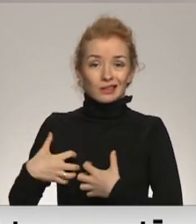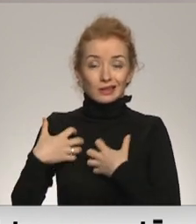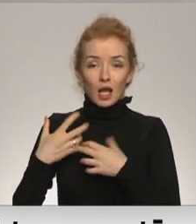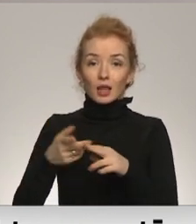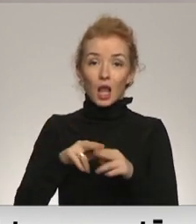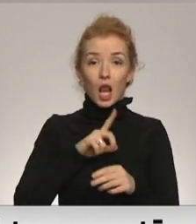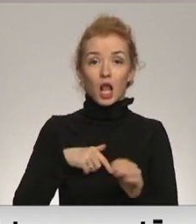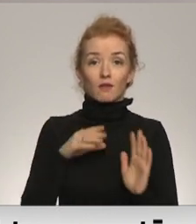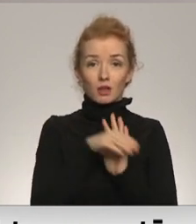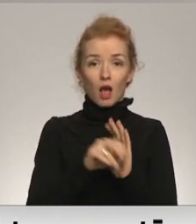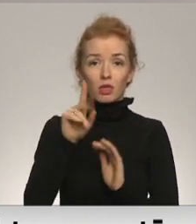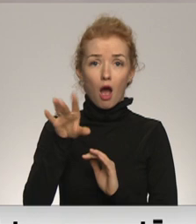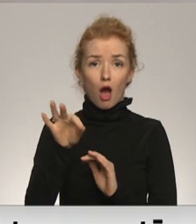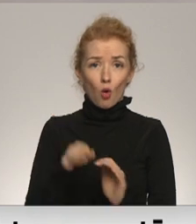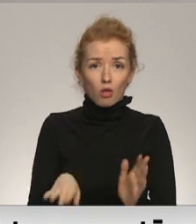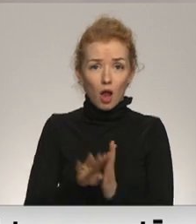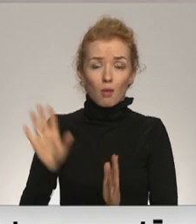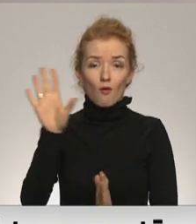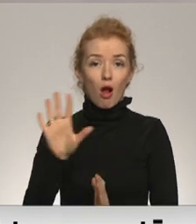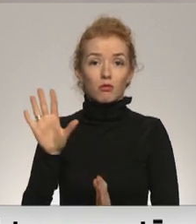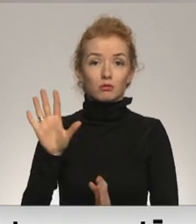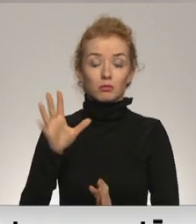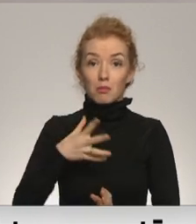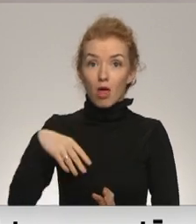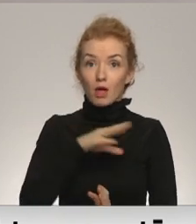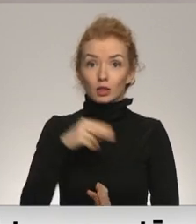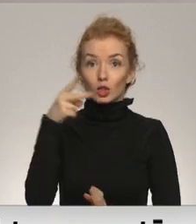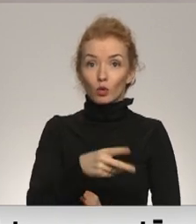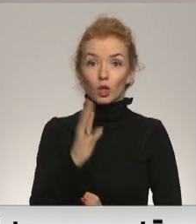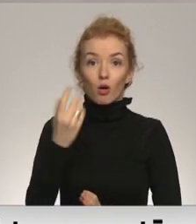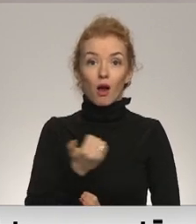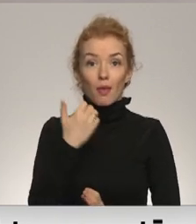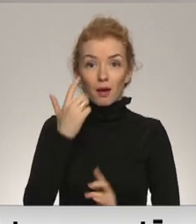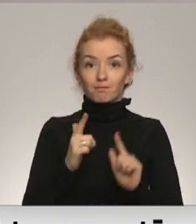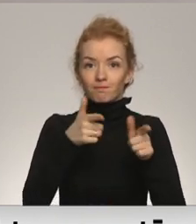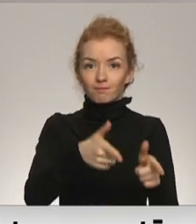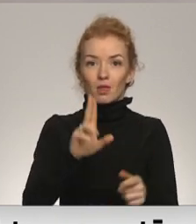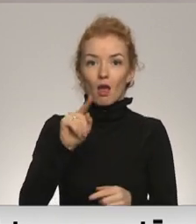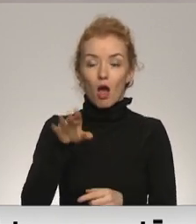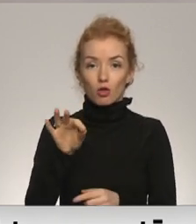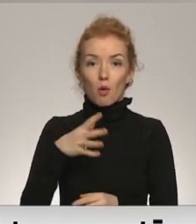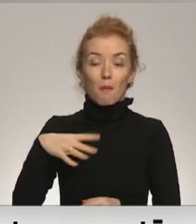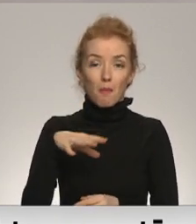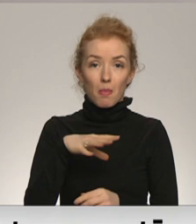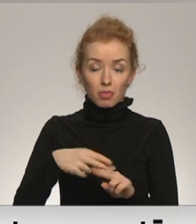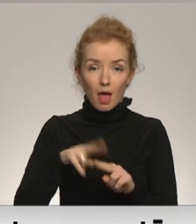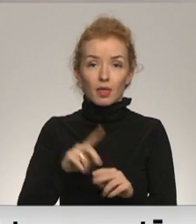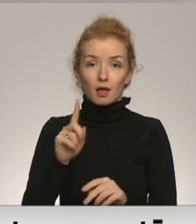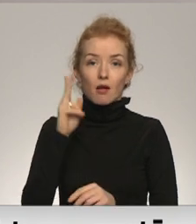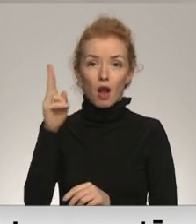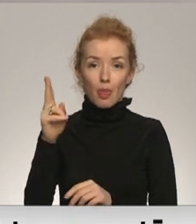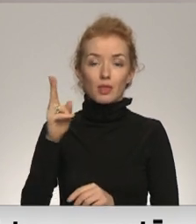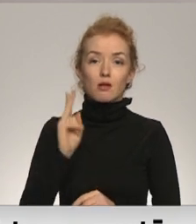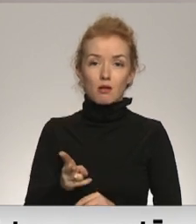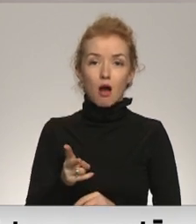NATO un Eiropas savinības dalība valsts. Mēs 2004. gadā, iestāvāmies NATO, ar to arī garantējam, ka